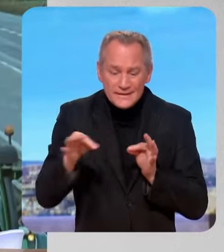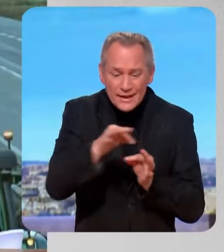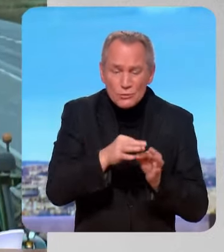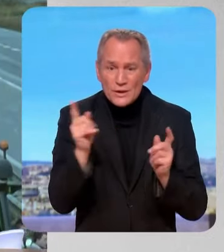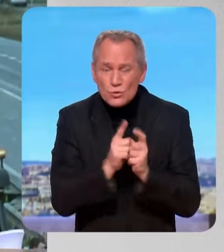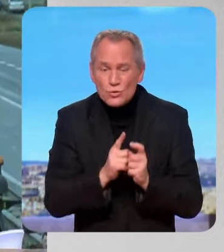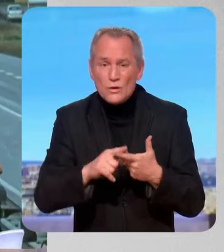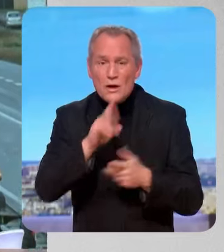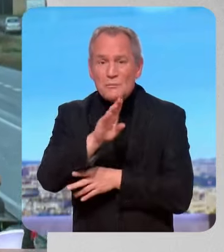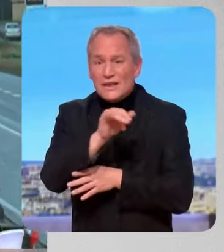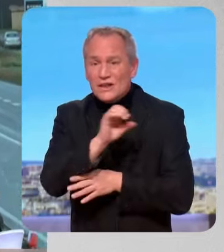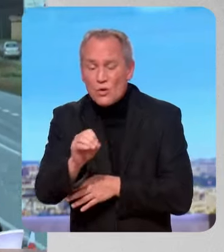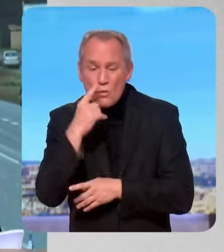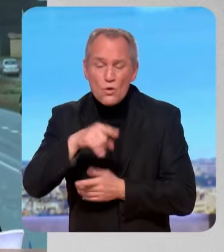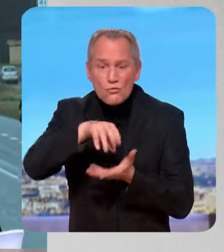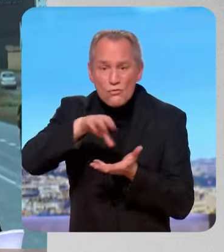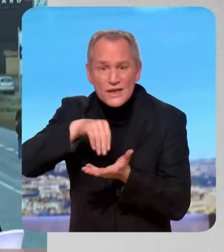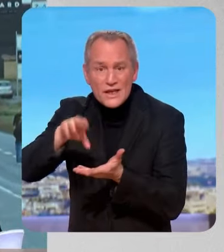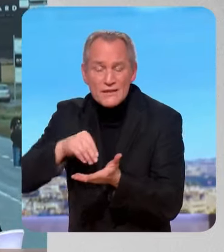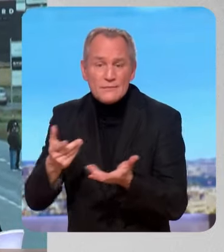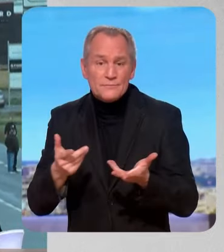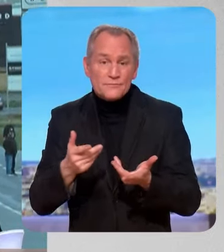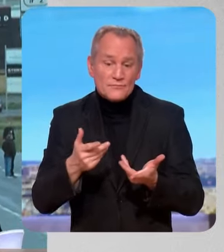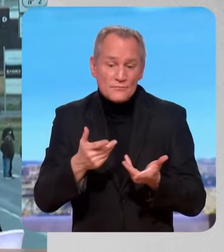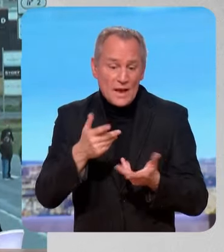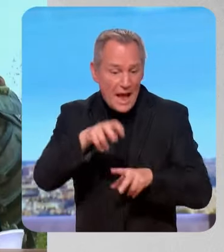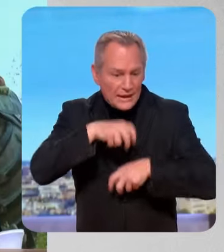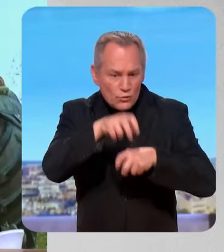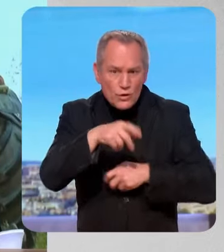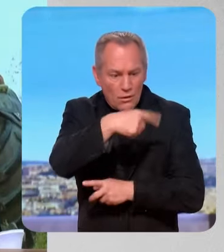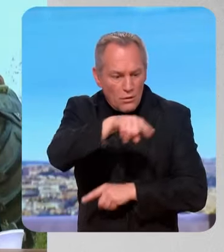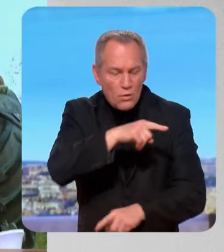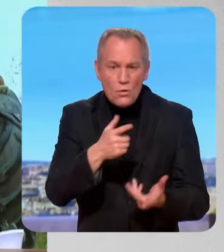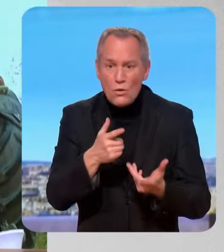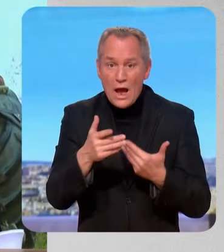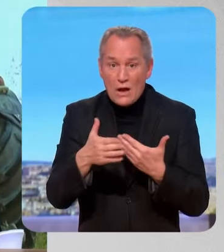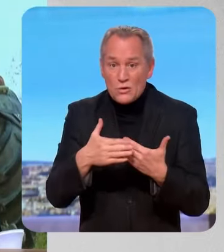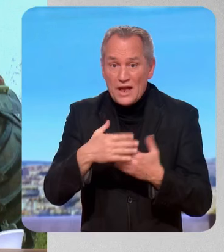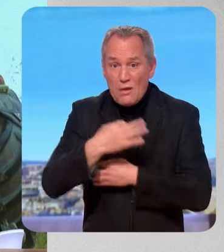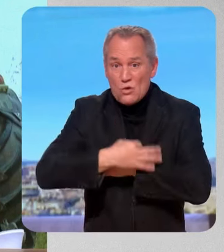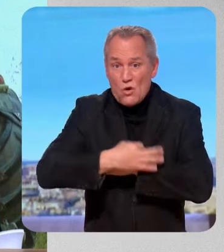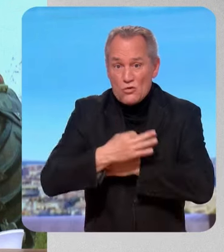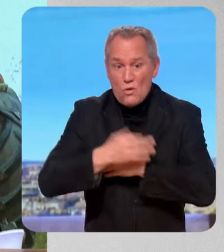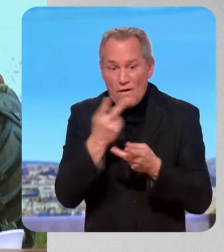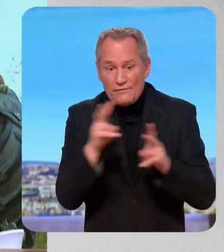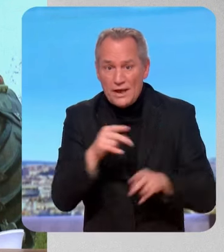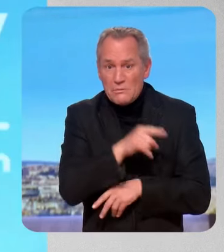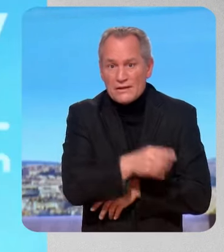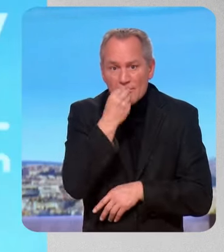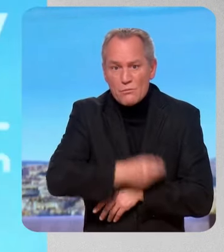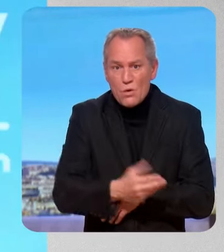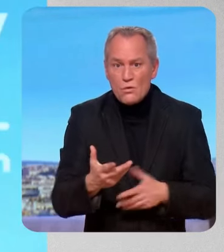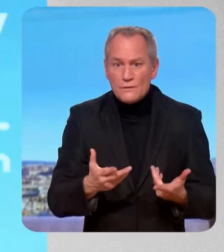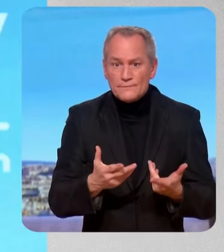les cantines. Et bien évidemment pour l'agriculteur, les agriculteurs autour de Besançon, c'est un débouché pérenne.